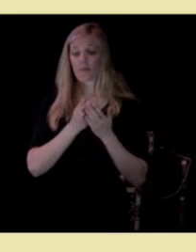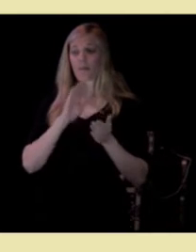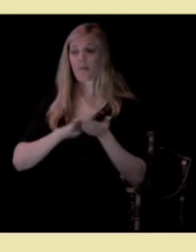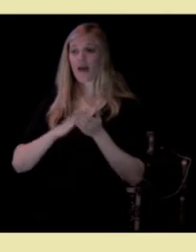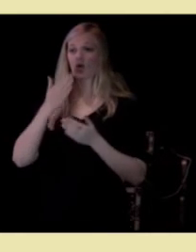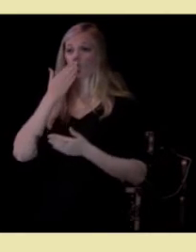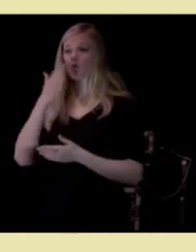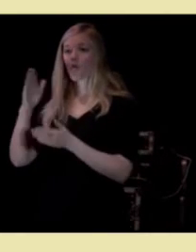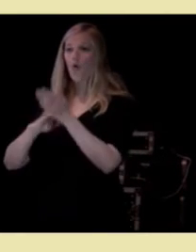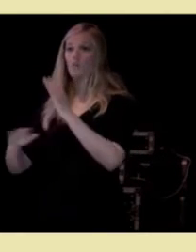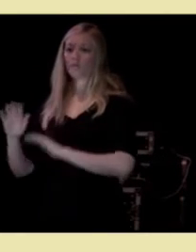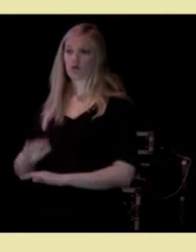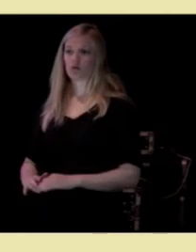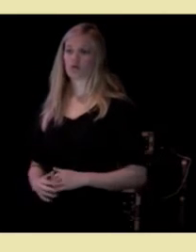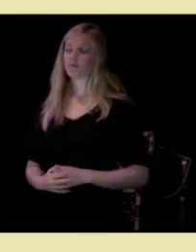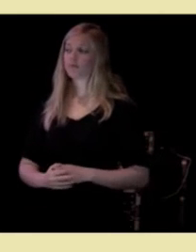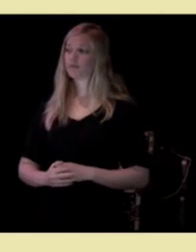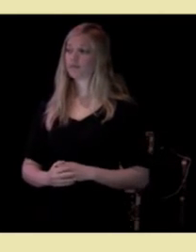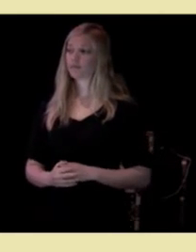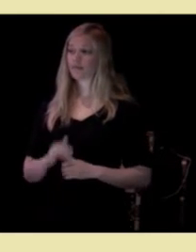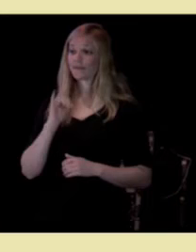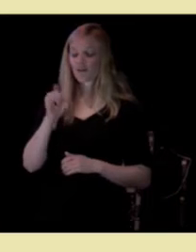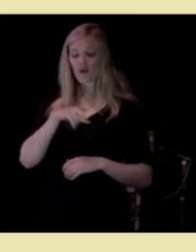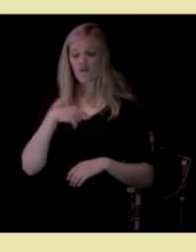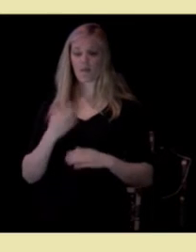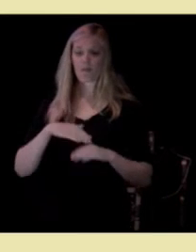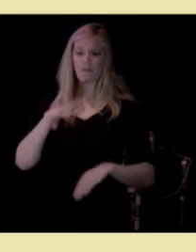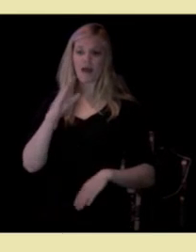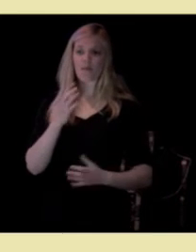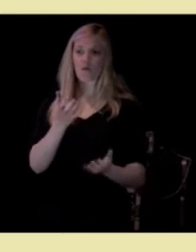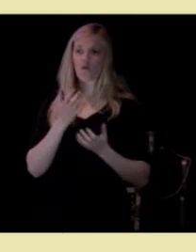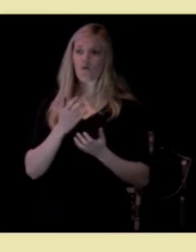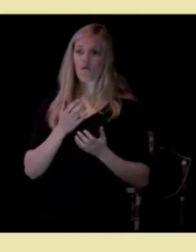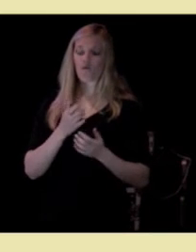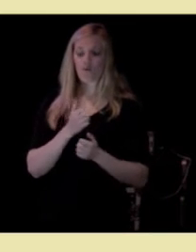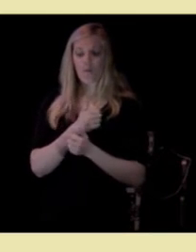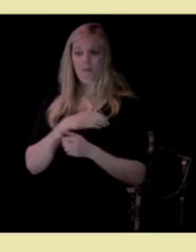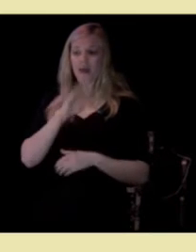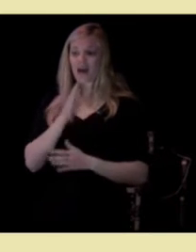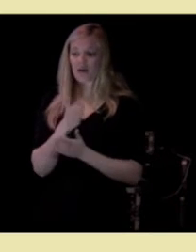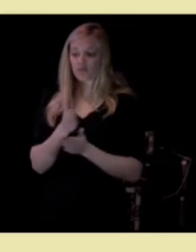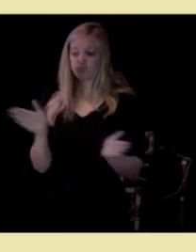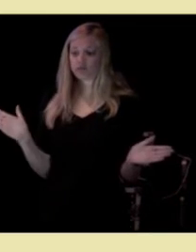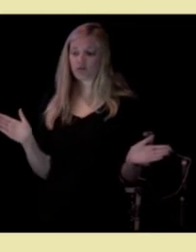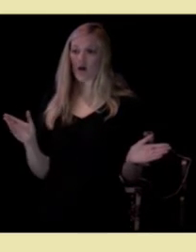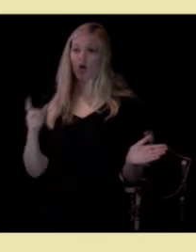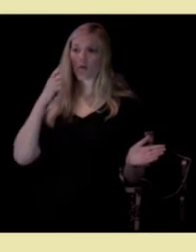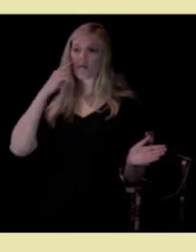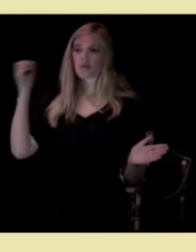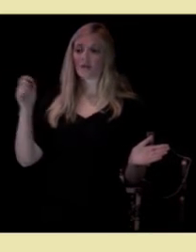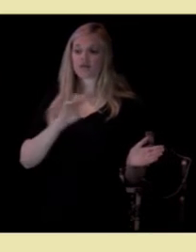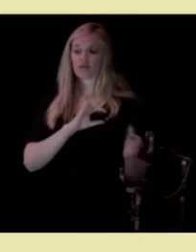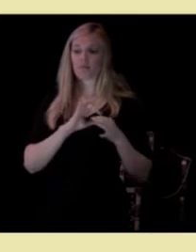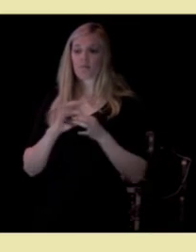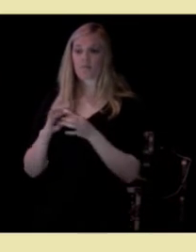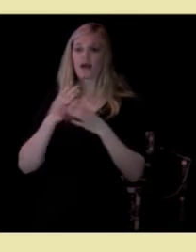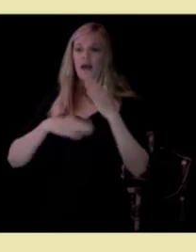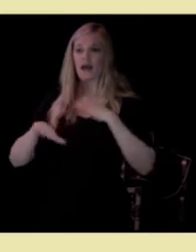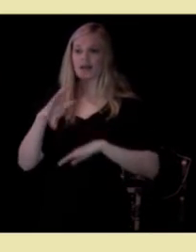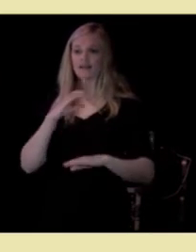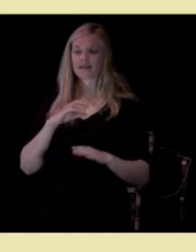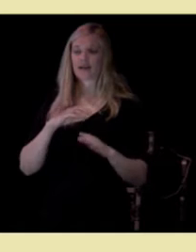omsorg. Derfor har vi behov for mer og bredere kompetanse i den kommunale helsehelsetjenesten.